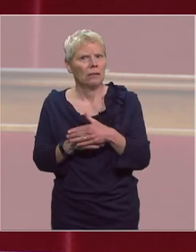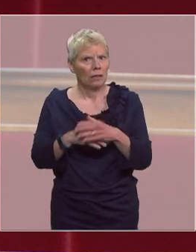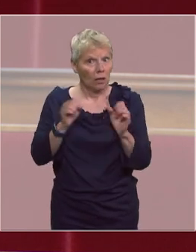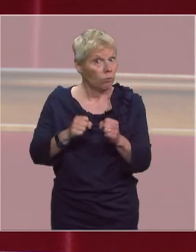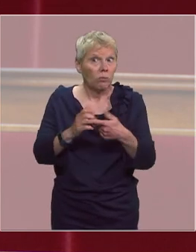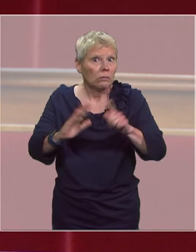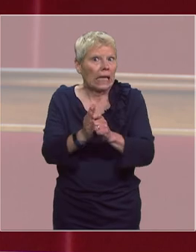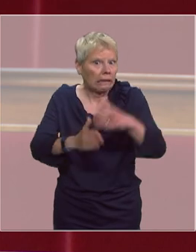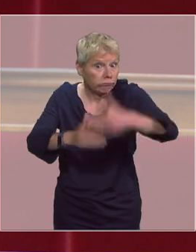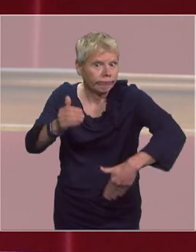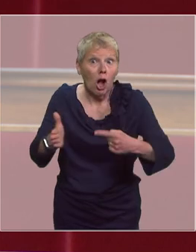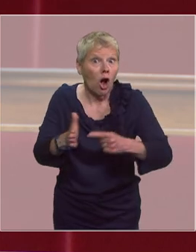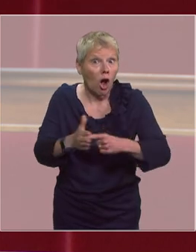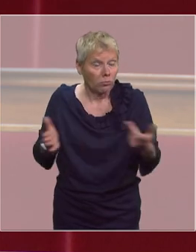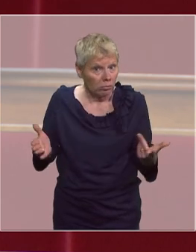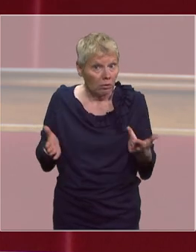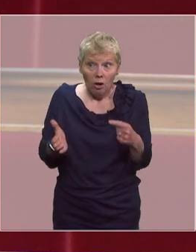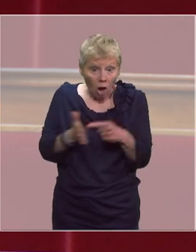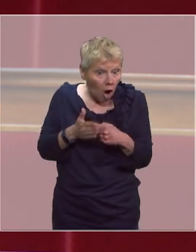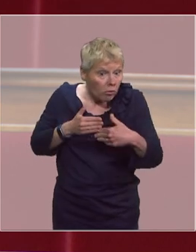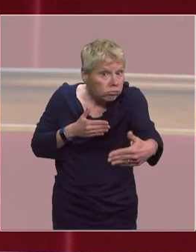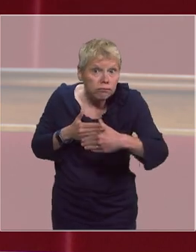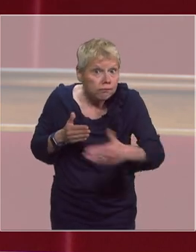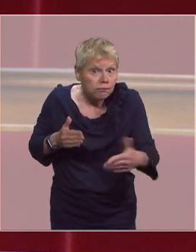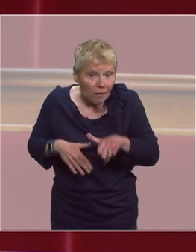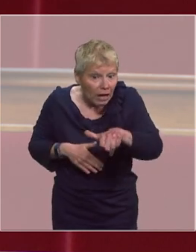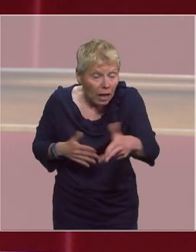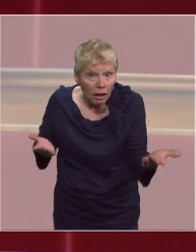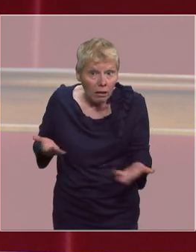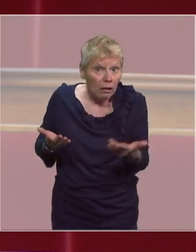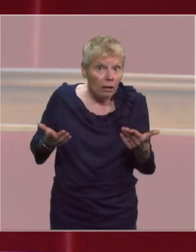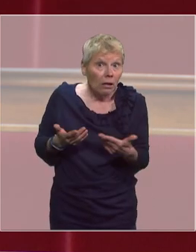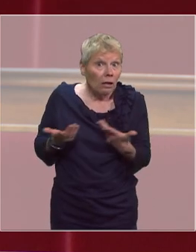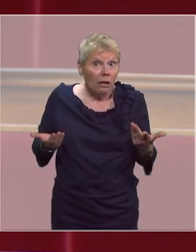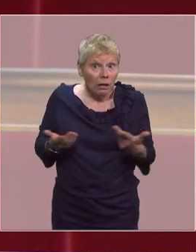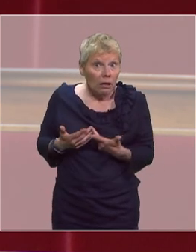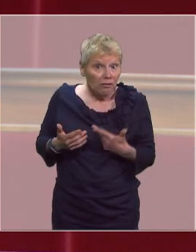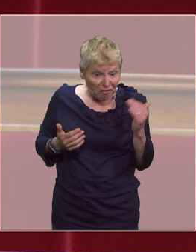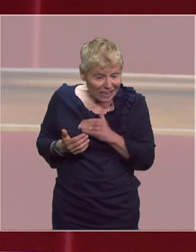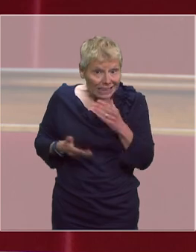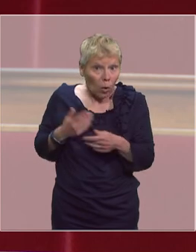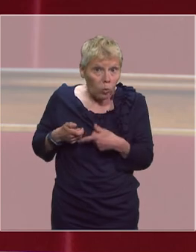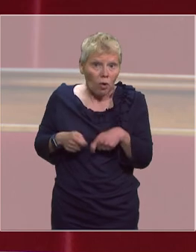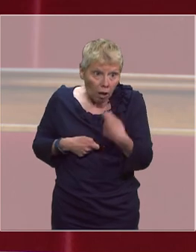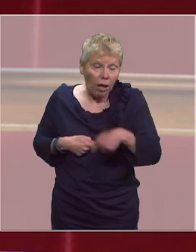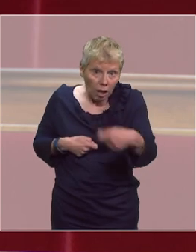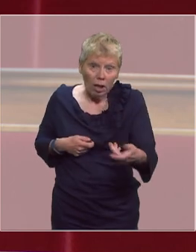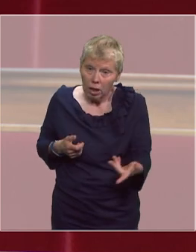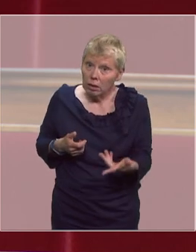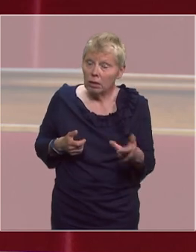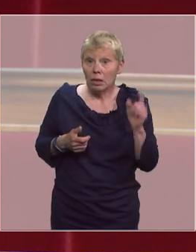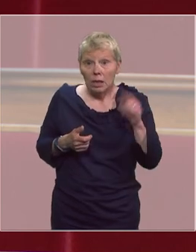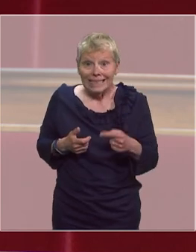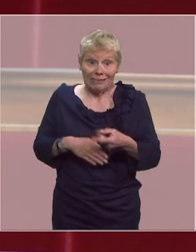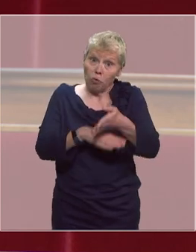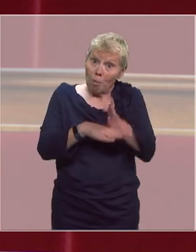terme ? C'est-à-dire, est-ce qu'on y arrivera dans peu de temps ou est-ce qu'on va encore mettre beaucoup de... parce qu'il faut avoir